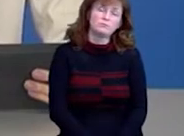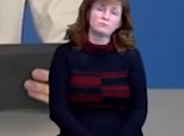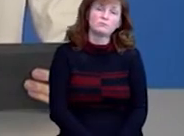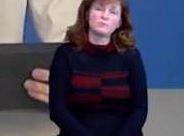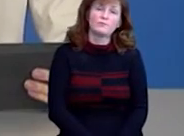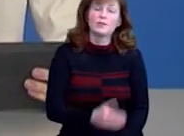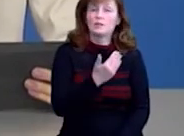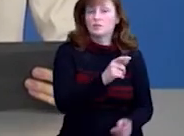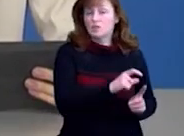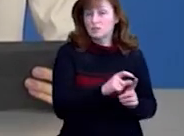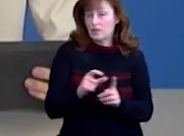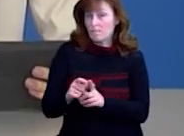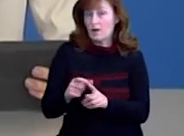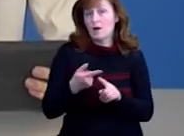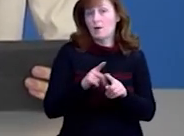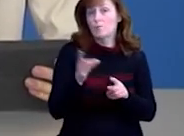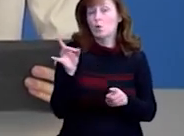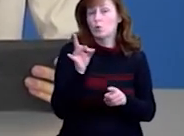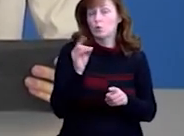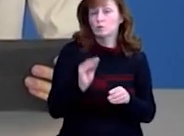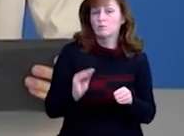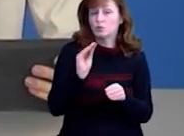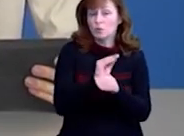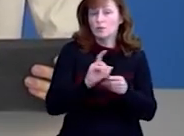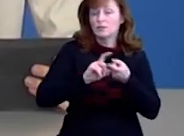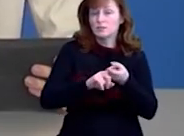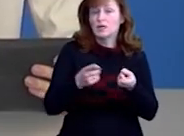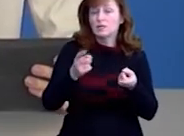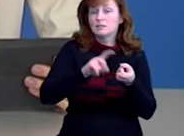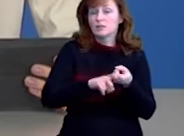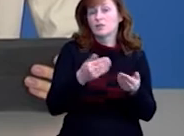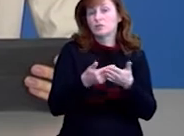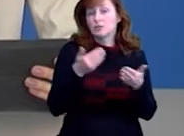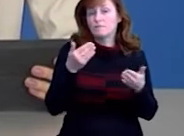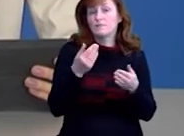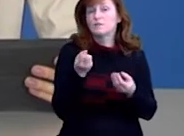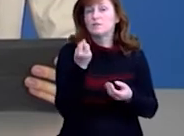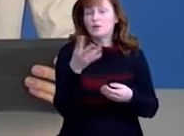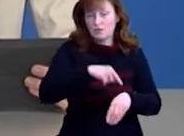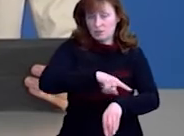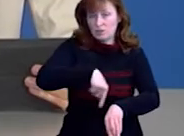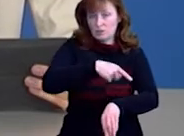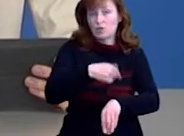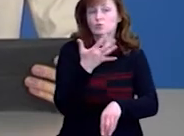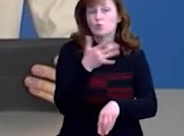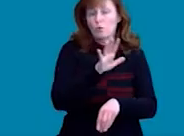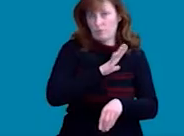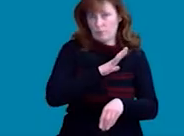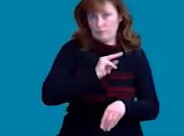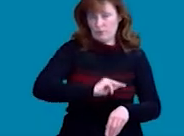За словами Петра Гармаша, розмір доплати залежатиме від кількості часу, який медпрацівники провели з хворими.